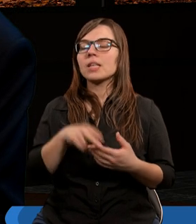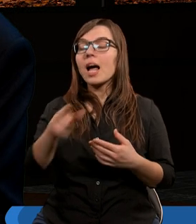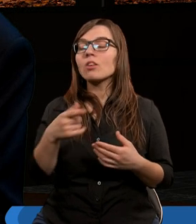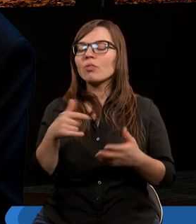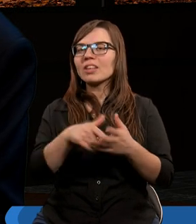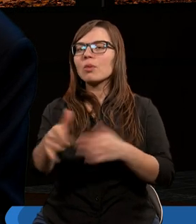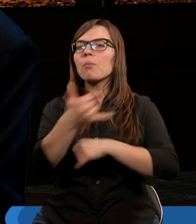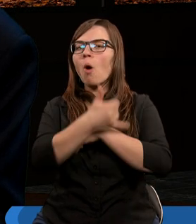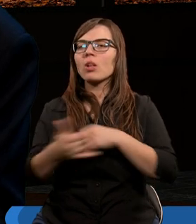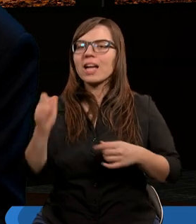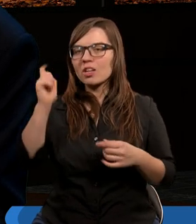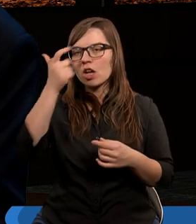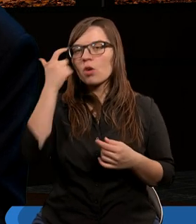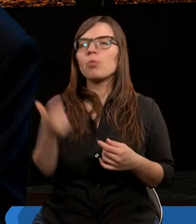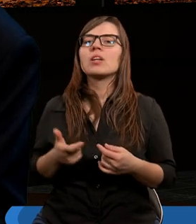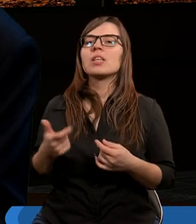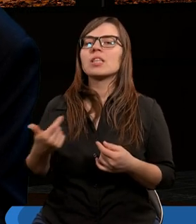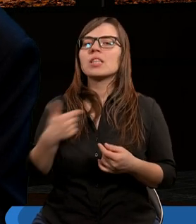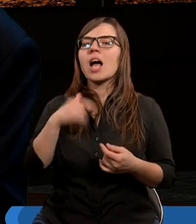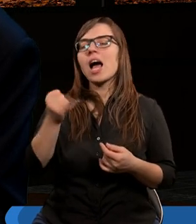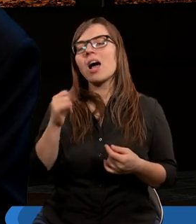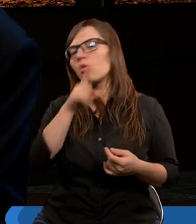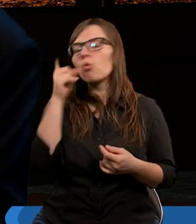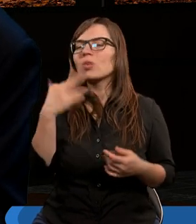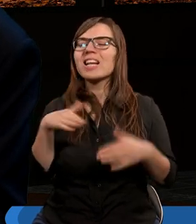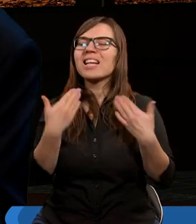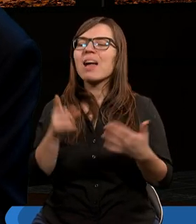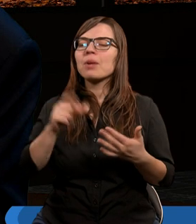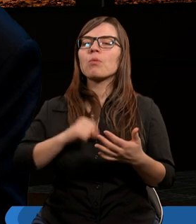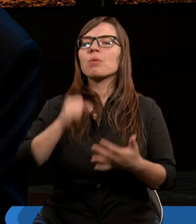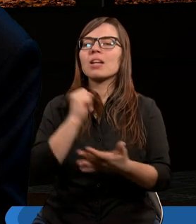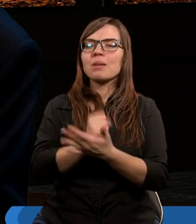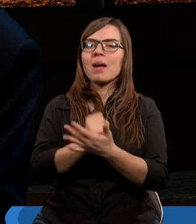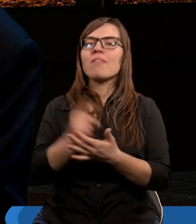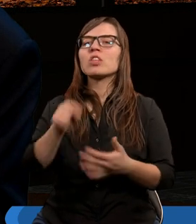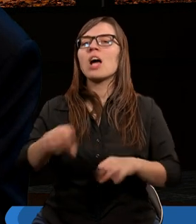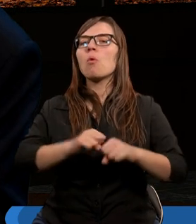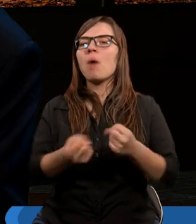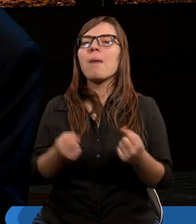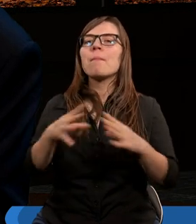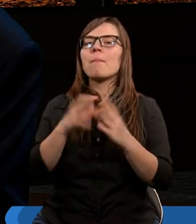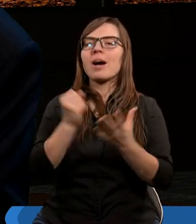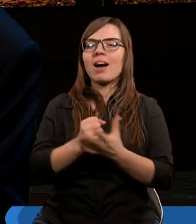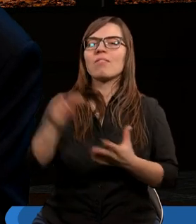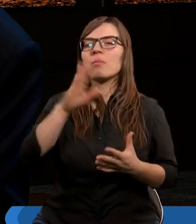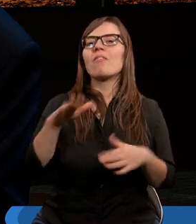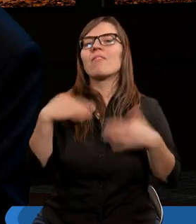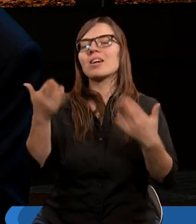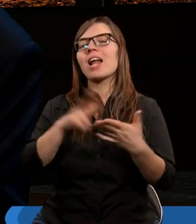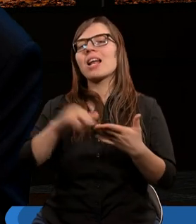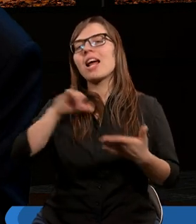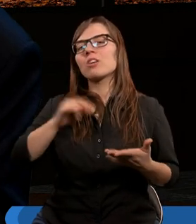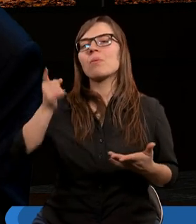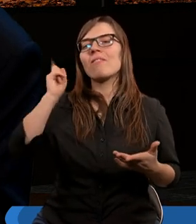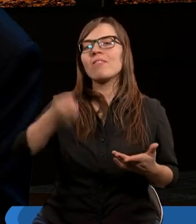podkreślę, dlatego, że jako ludzie nieraz nie zdajemy sobie sprawy, że łamanie prawa Bożego to jest wydawanie na siebie